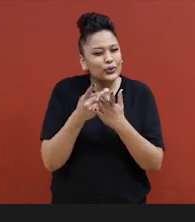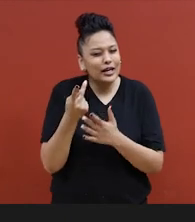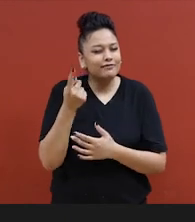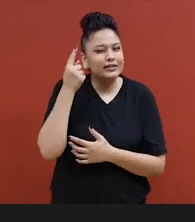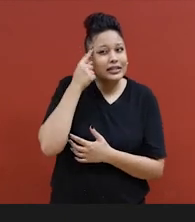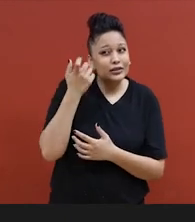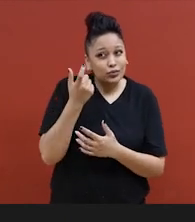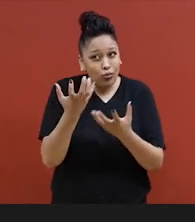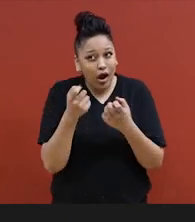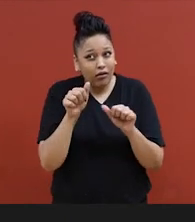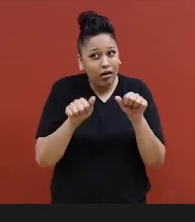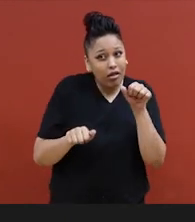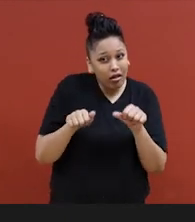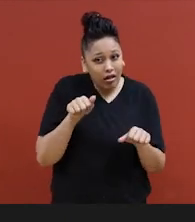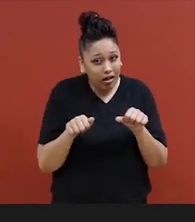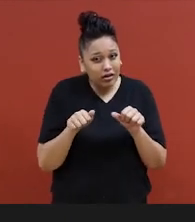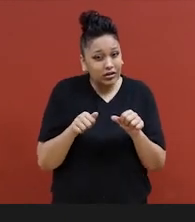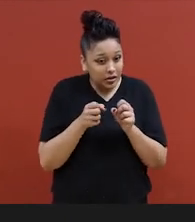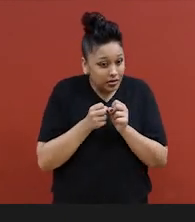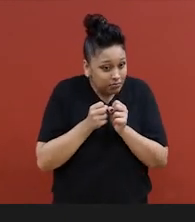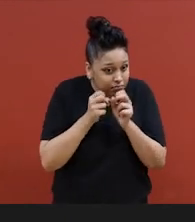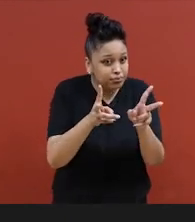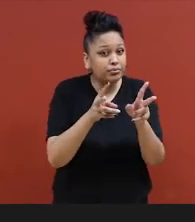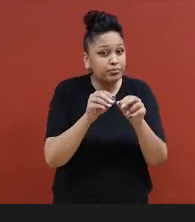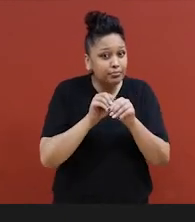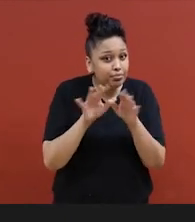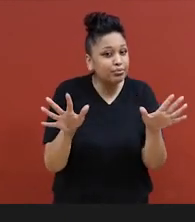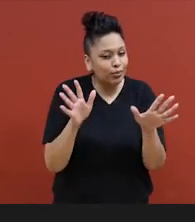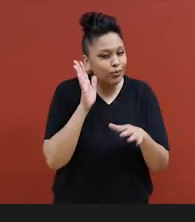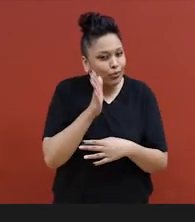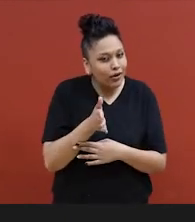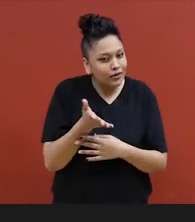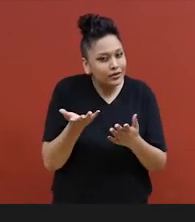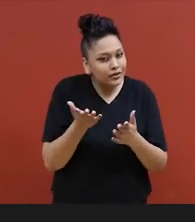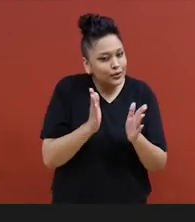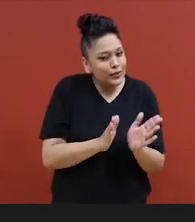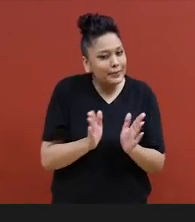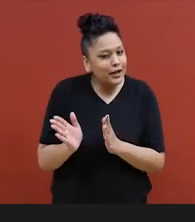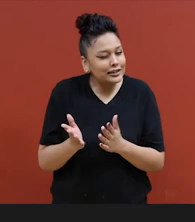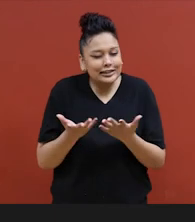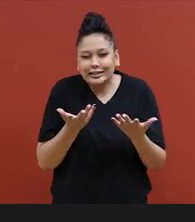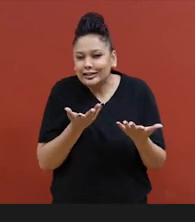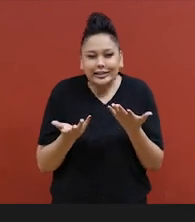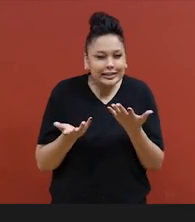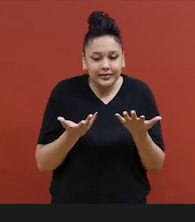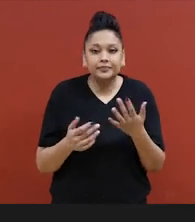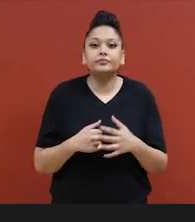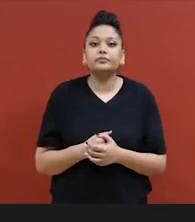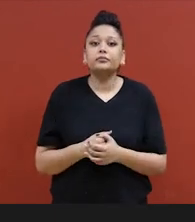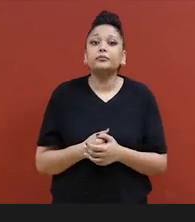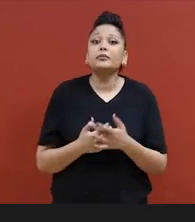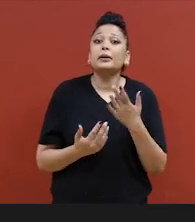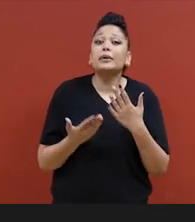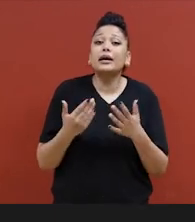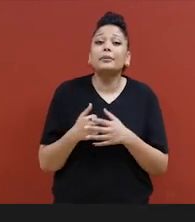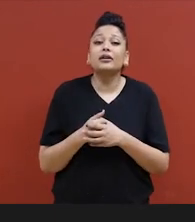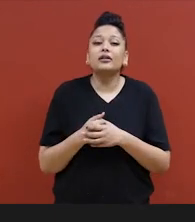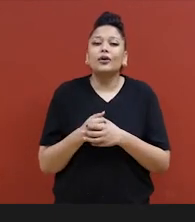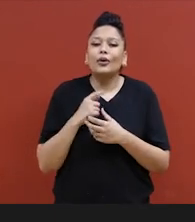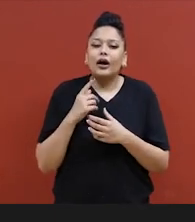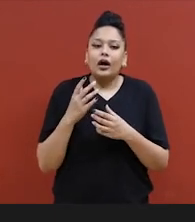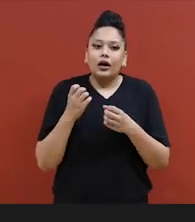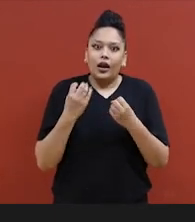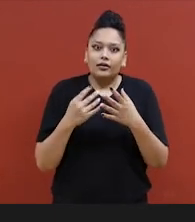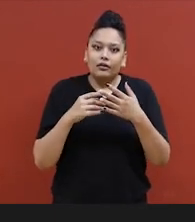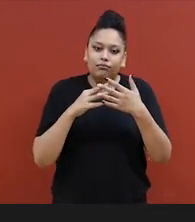je réfléchirais vraiment longuement si vous voulez vraiment le poster parce qu'une fois qu'il est là, il est là. Et oui, il peut disparaître de votre fil d'actualité,